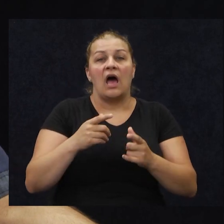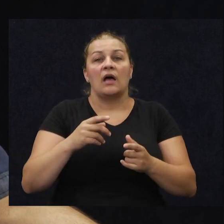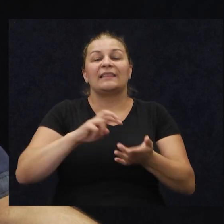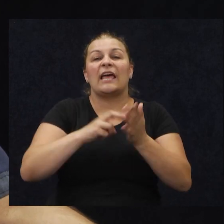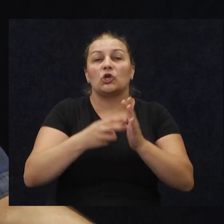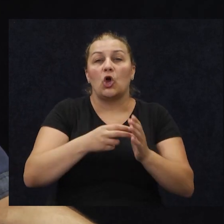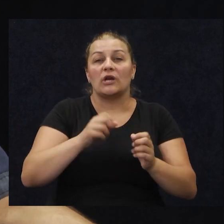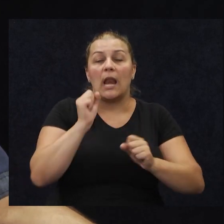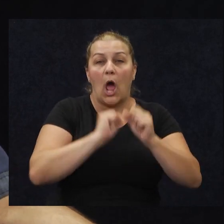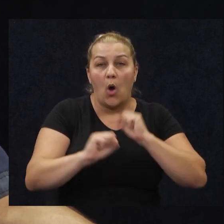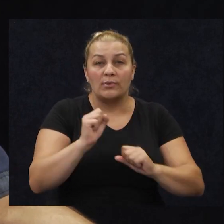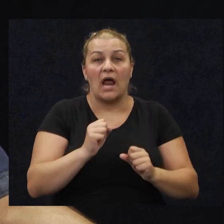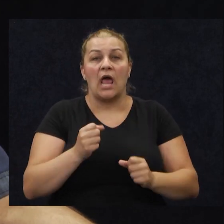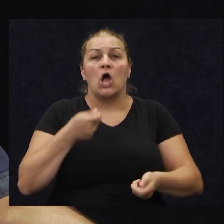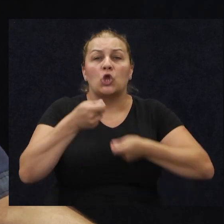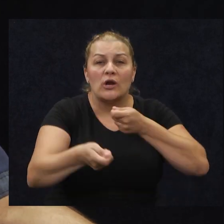donacijama,